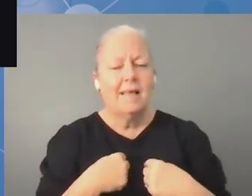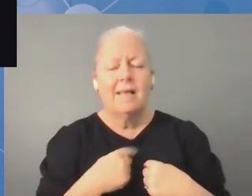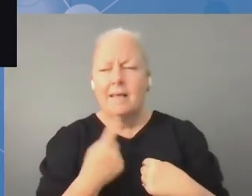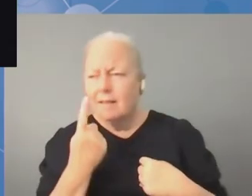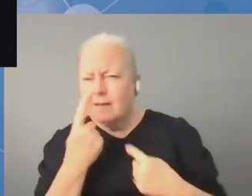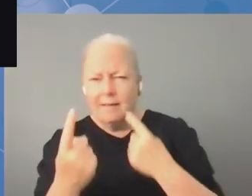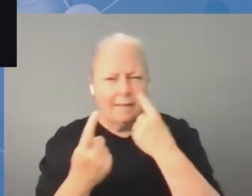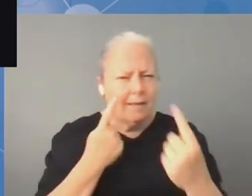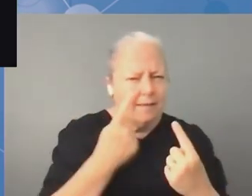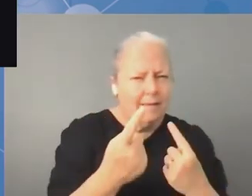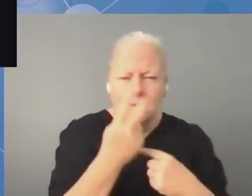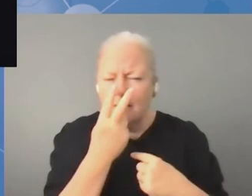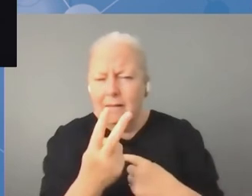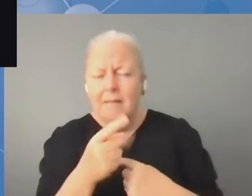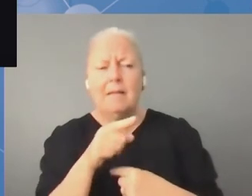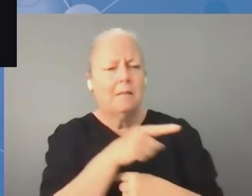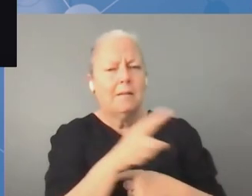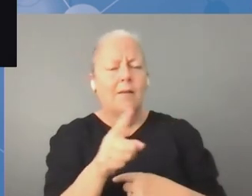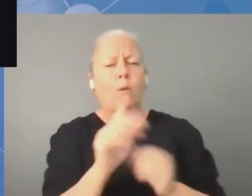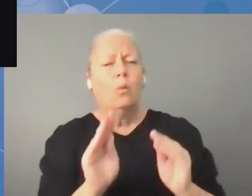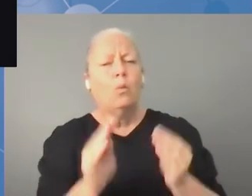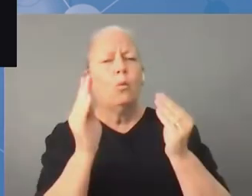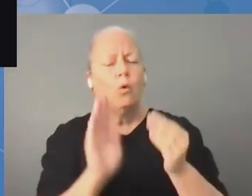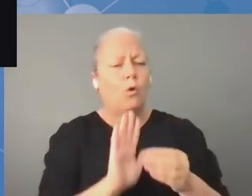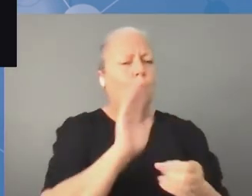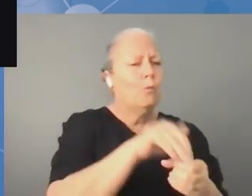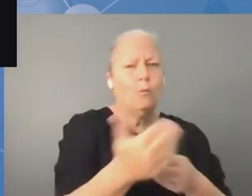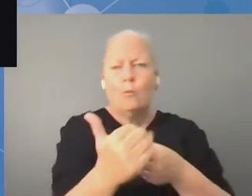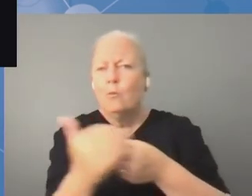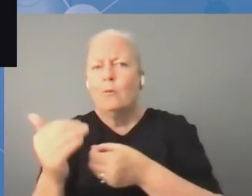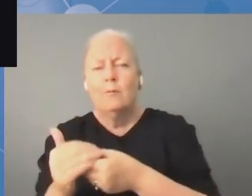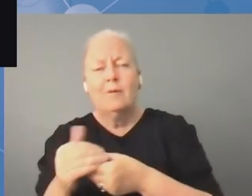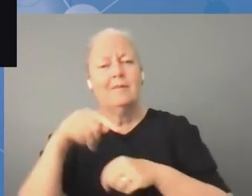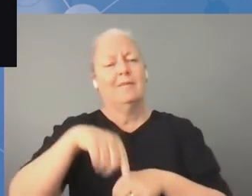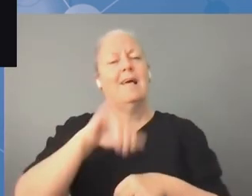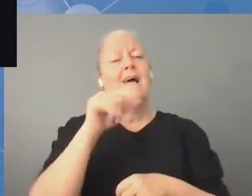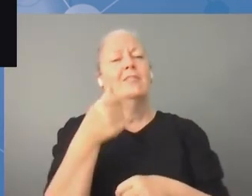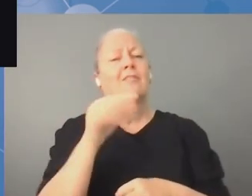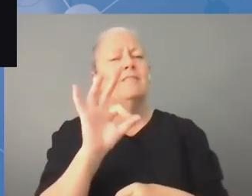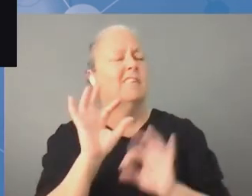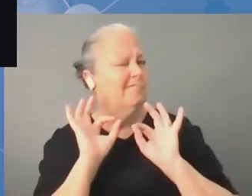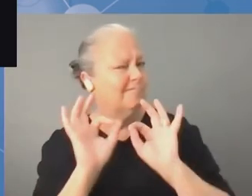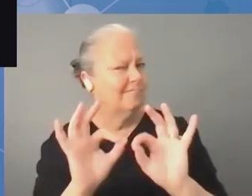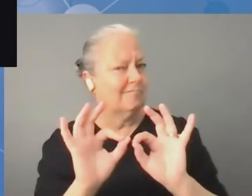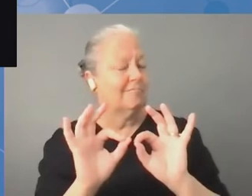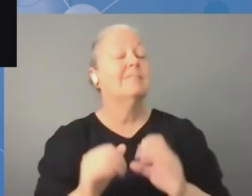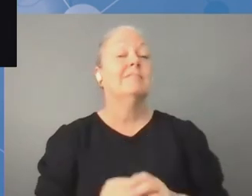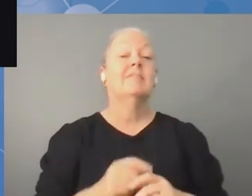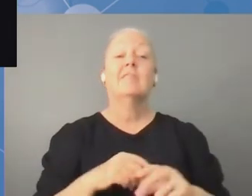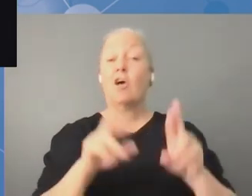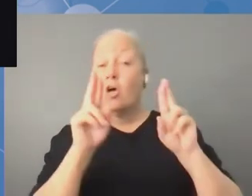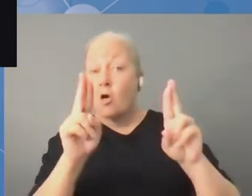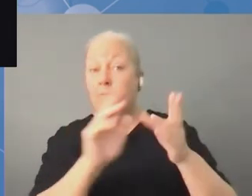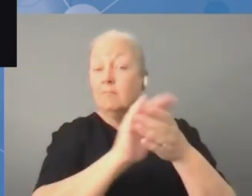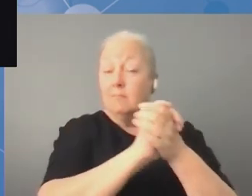młodych ludzi, a także przedstawicieli środowisk akademickich. Zaangażowanie w pracę IGF w tym roku było naprawdę ogromne.